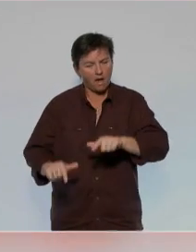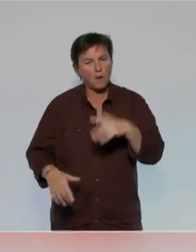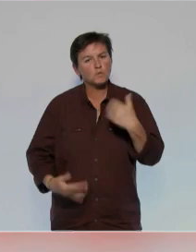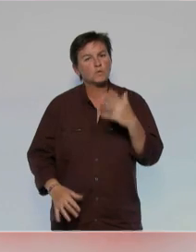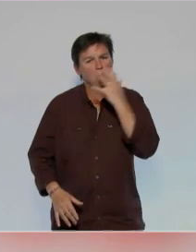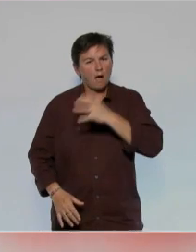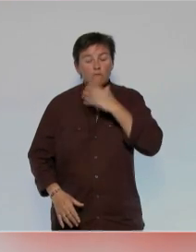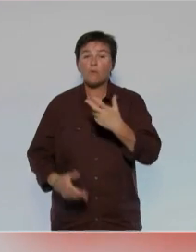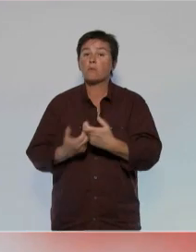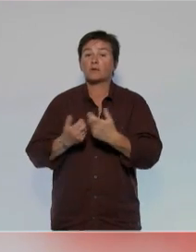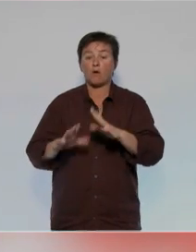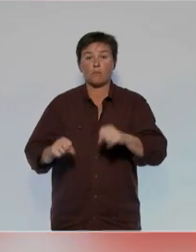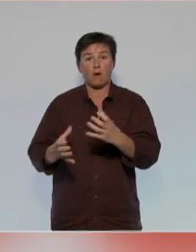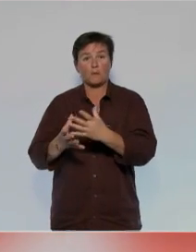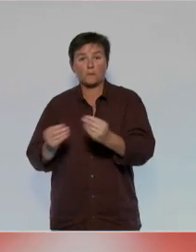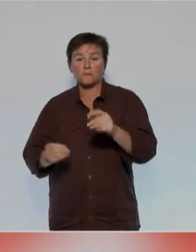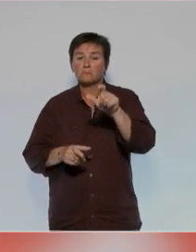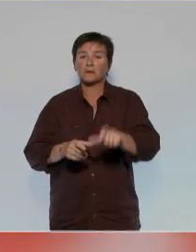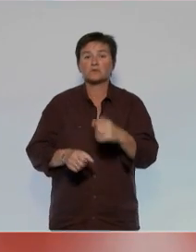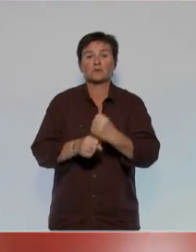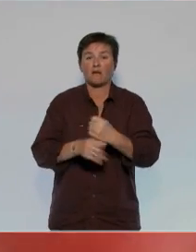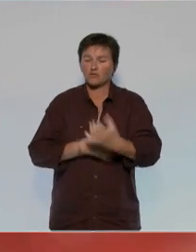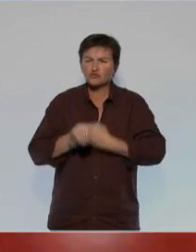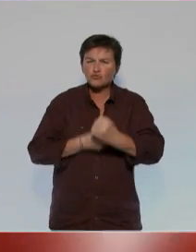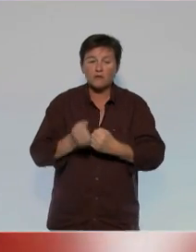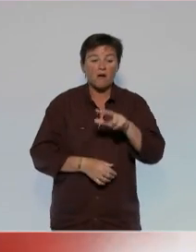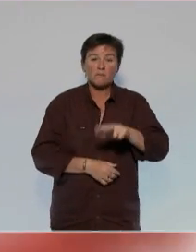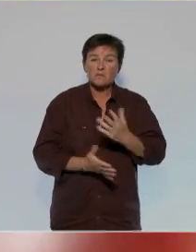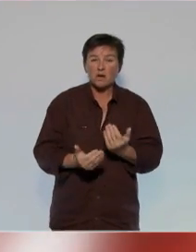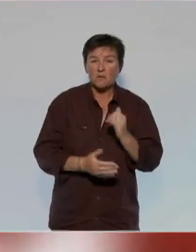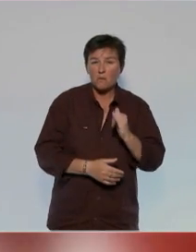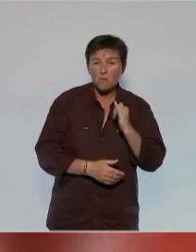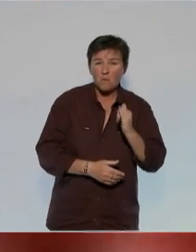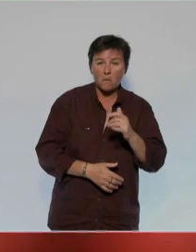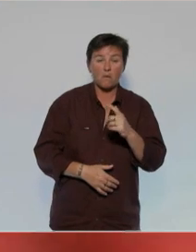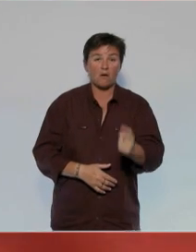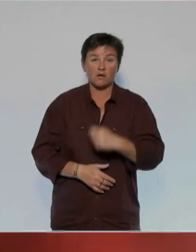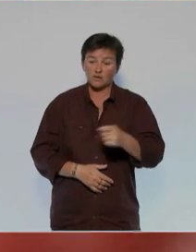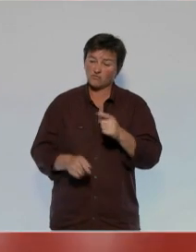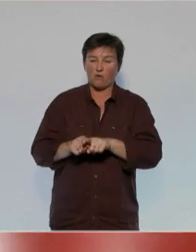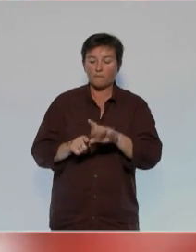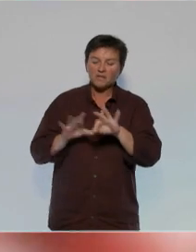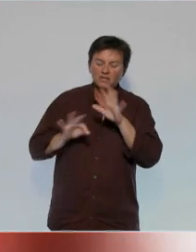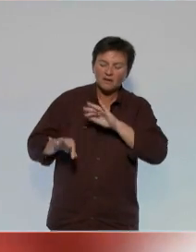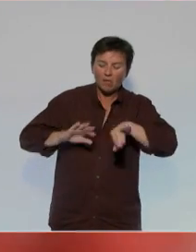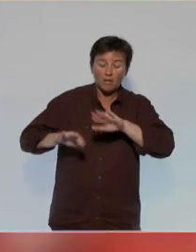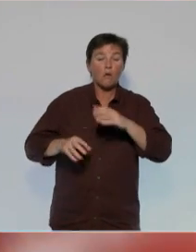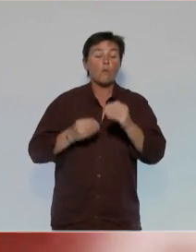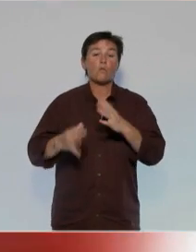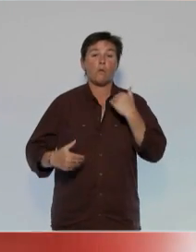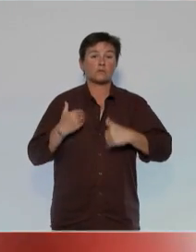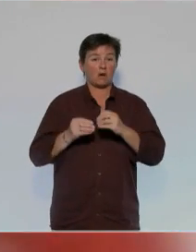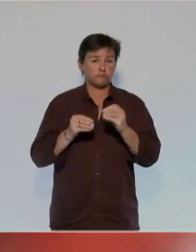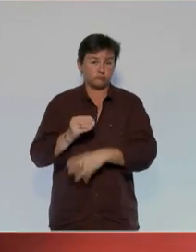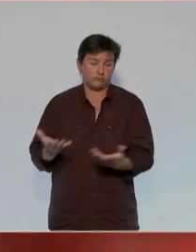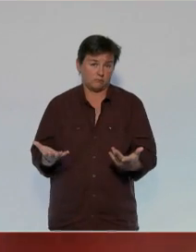urgences. L'emploi qui disparaît, la souffrance au travail, le logement qu'on attend, l'éducation qui trop souvent trie le handicap